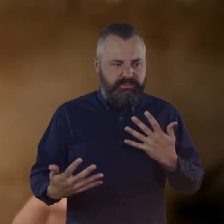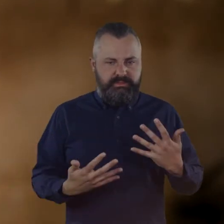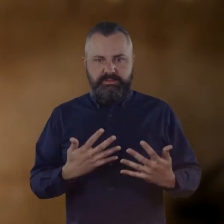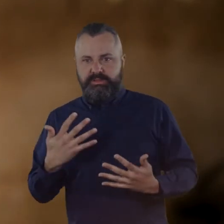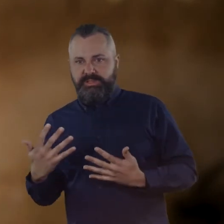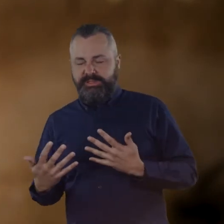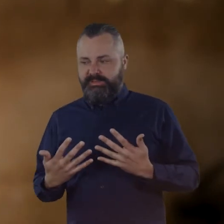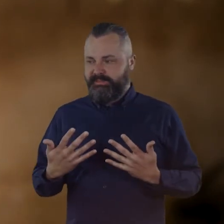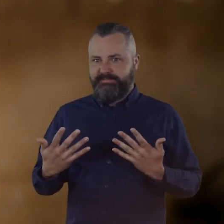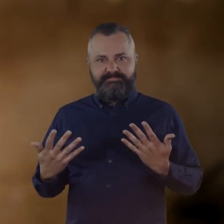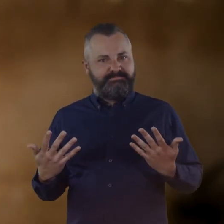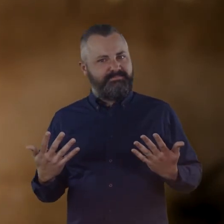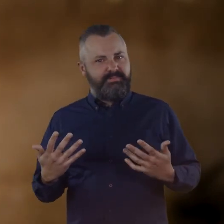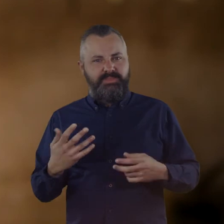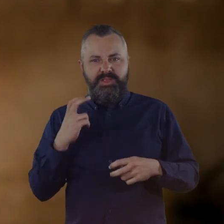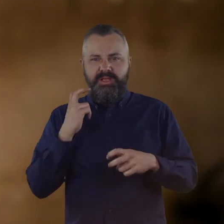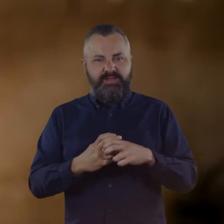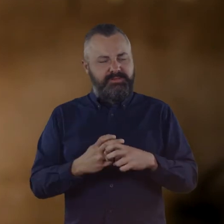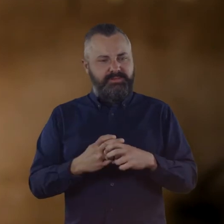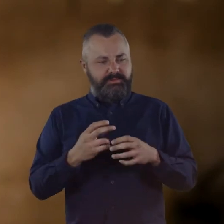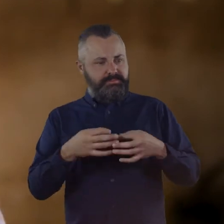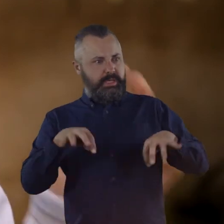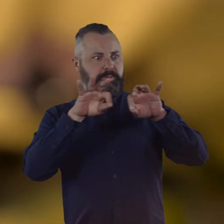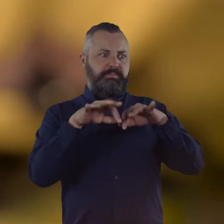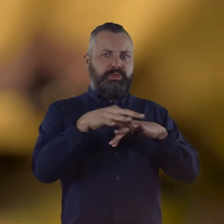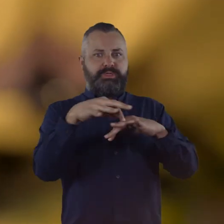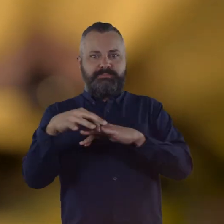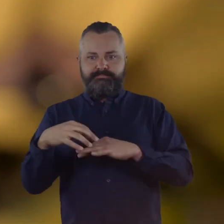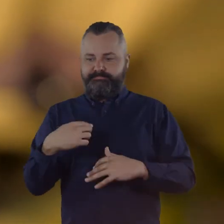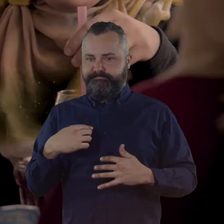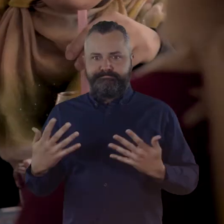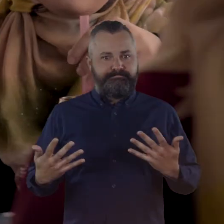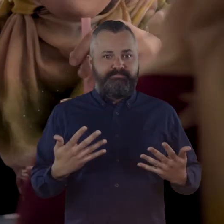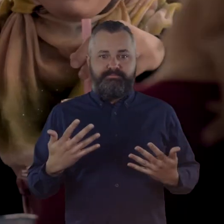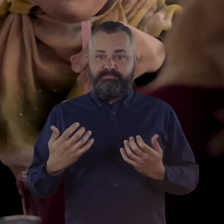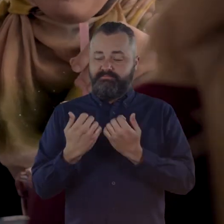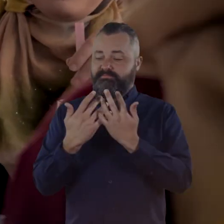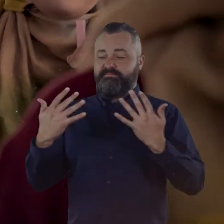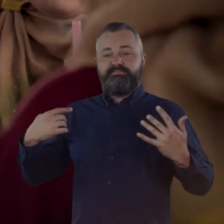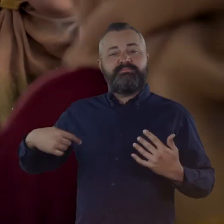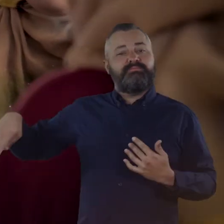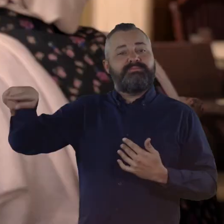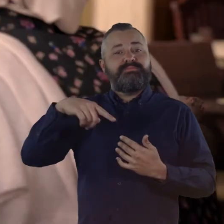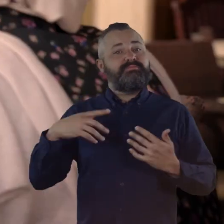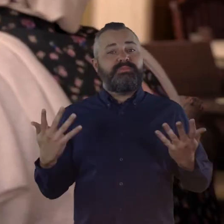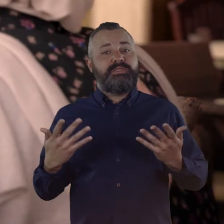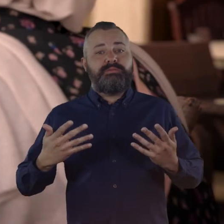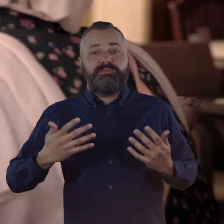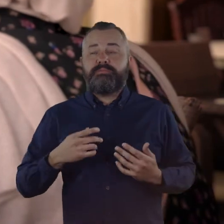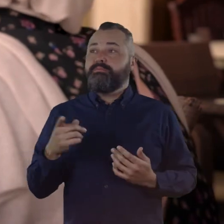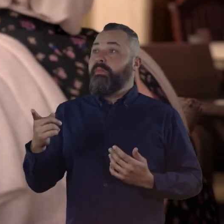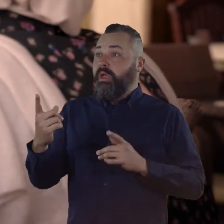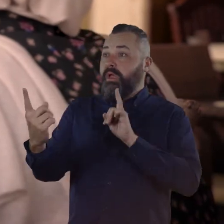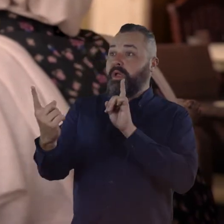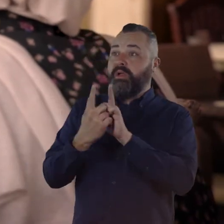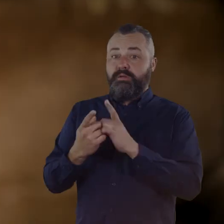المجتمع جعلني أكرهه لأنه عمر الزواج في هذا المجتمع غالبية الفتيات